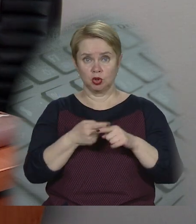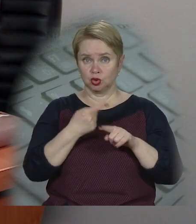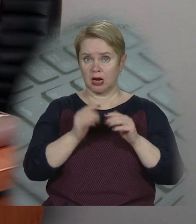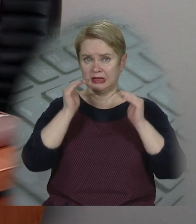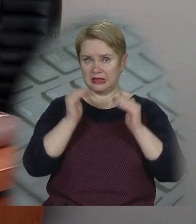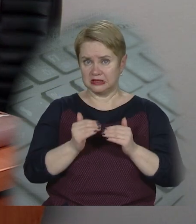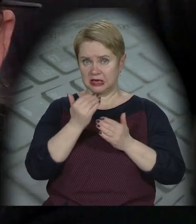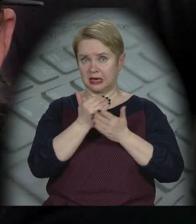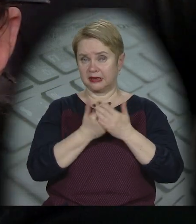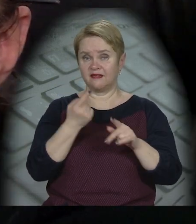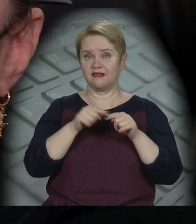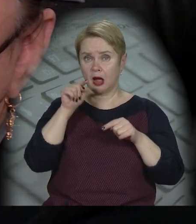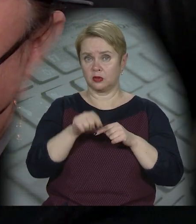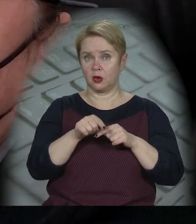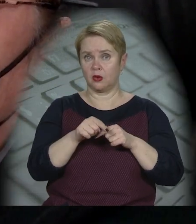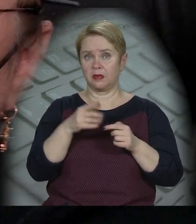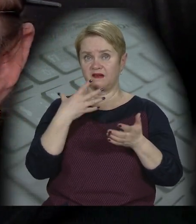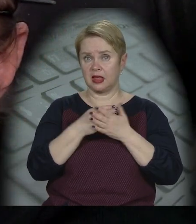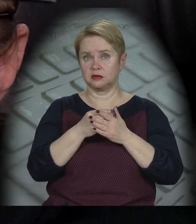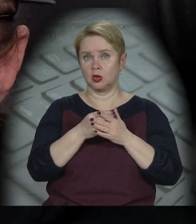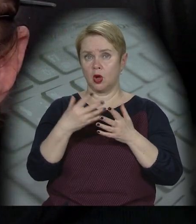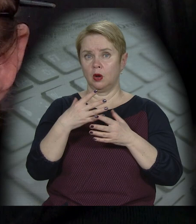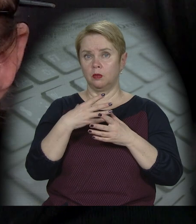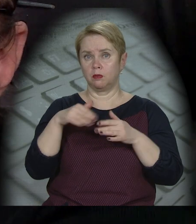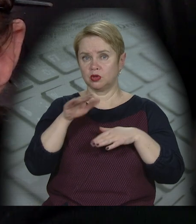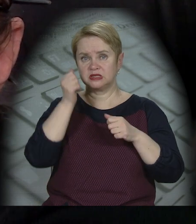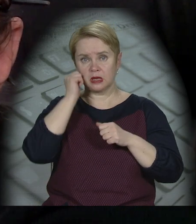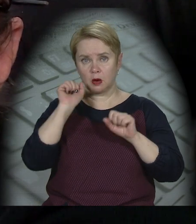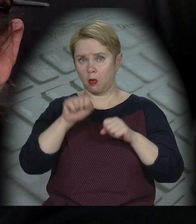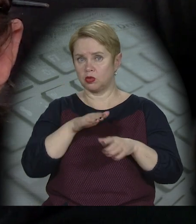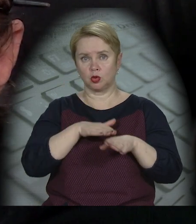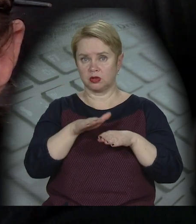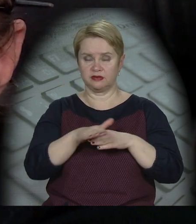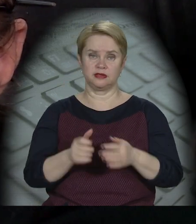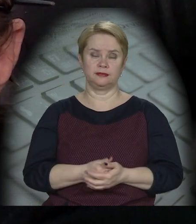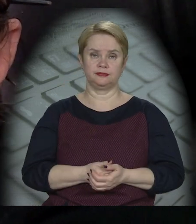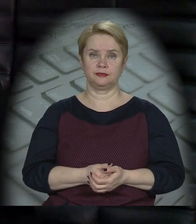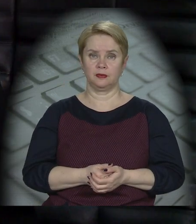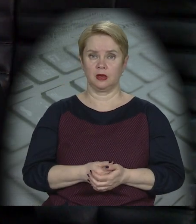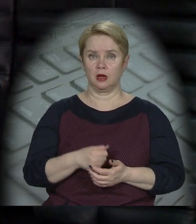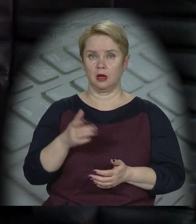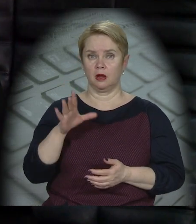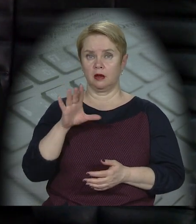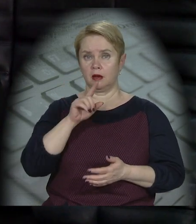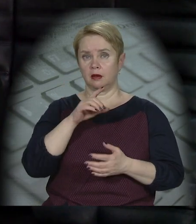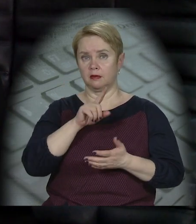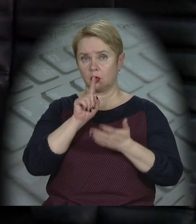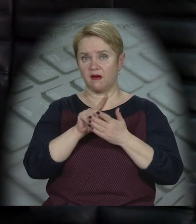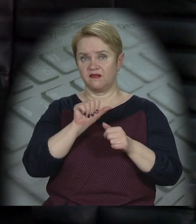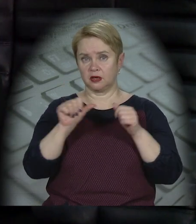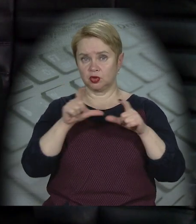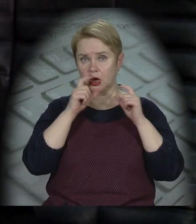через низку критеріїв, яких при власному пошиві старенькі можуть не дотримуватися. Вона повинна бути